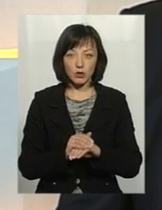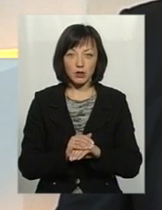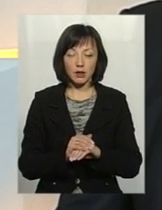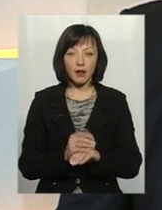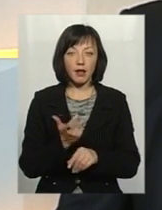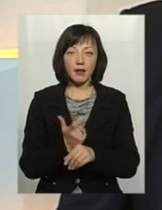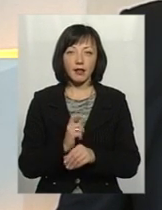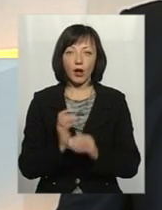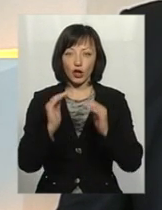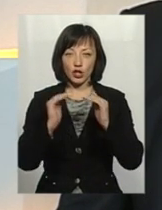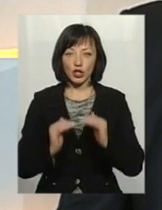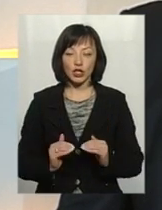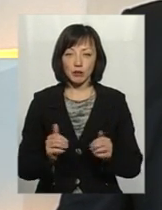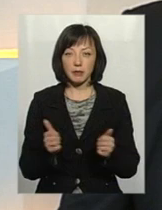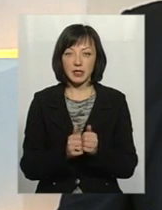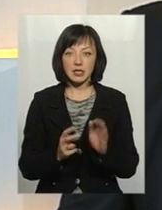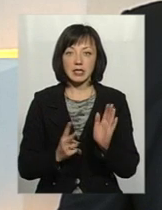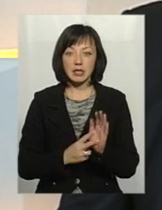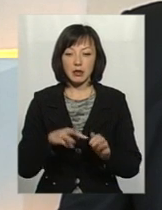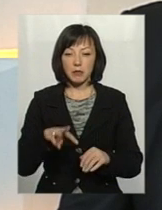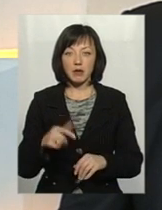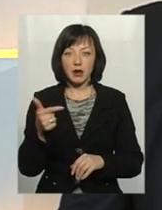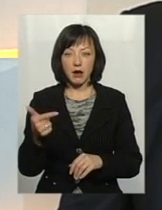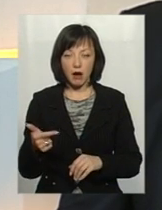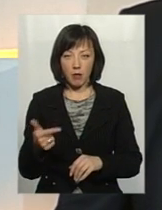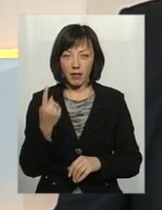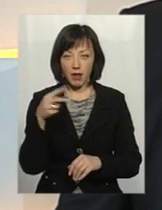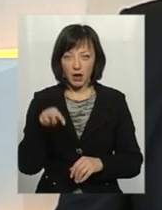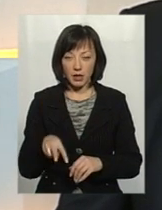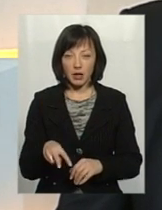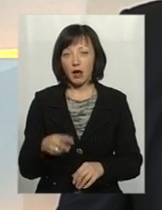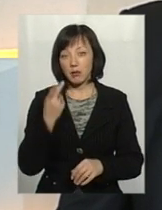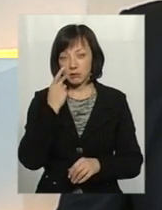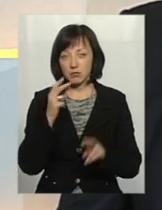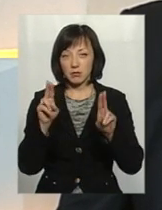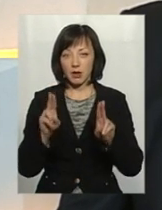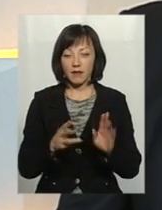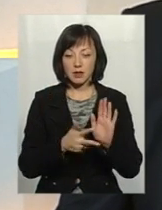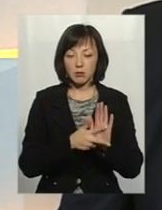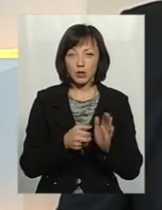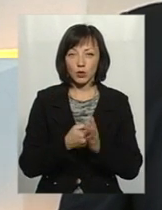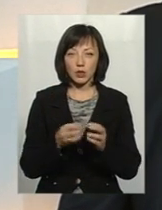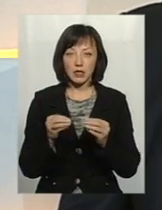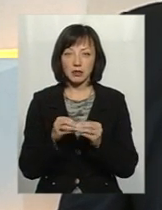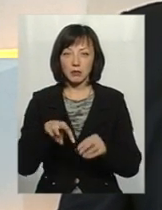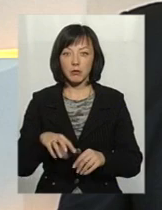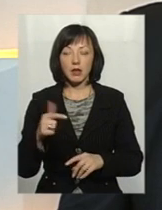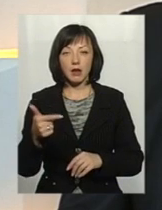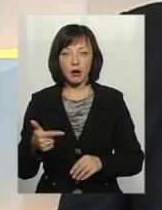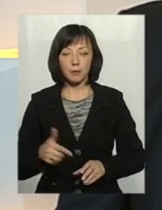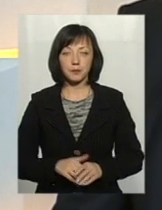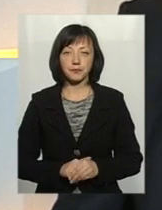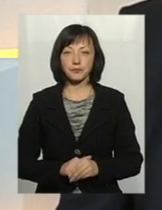найнижчі. Це було близько 7 мг на дециметр кубічний, а, як правило, це було від 8 до 10 мг на дециметр